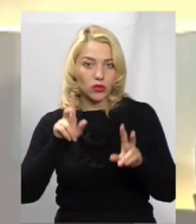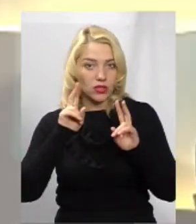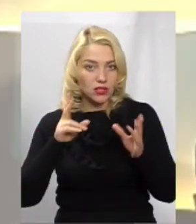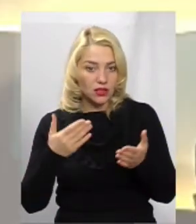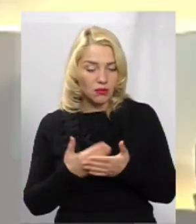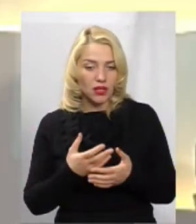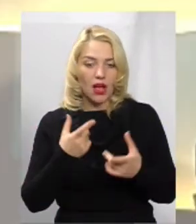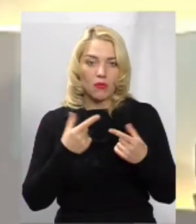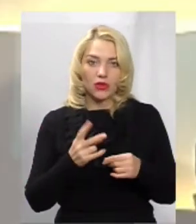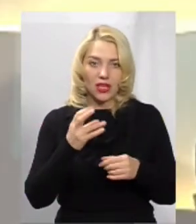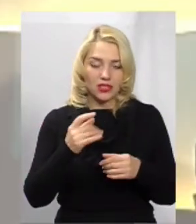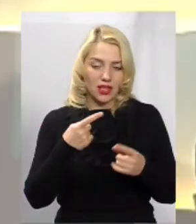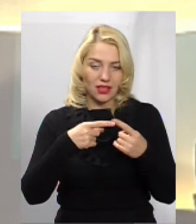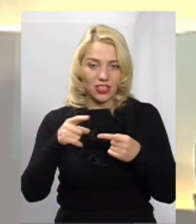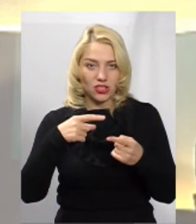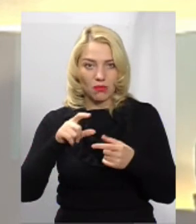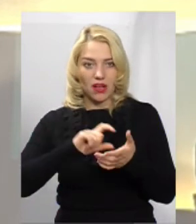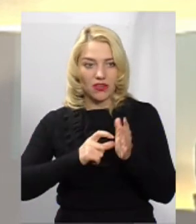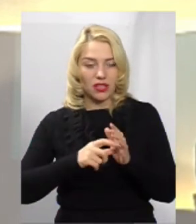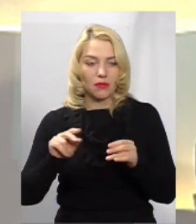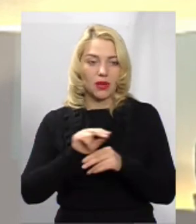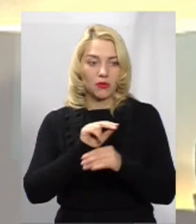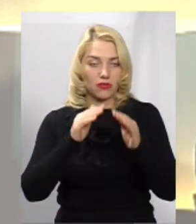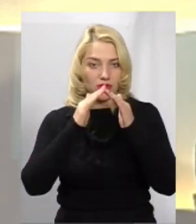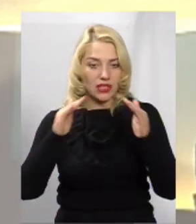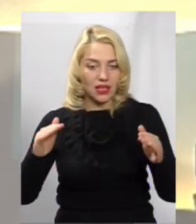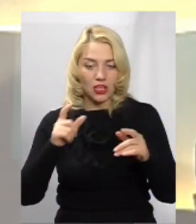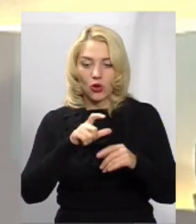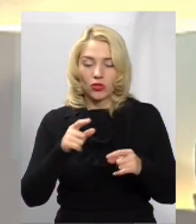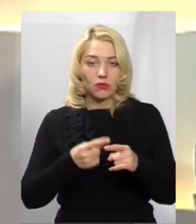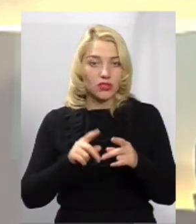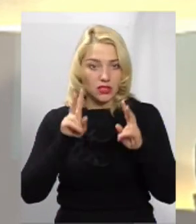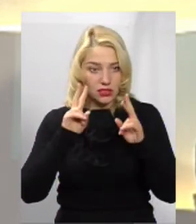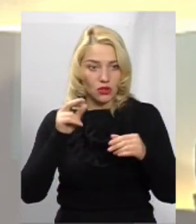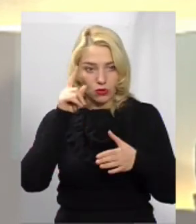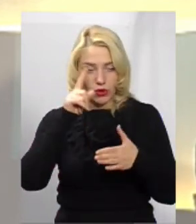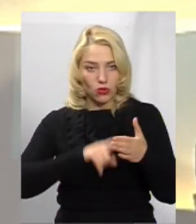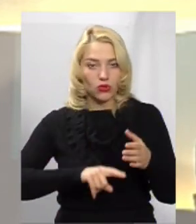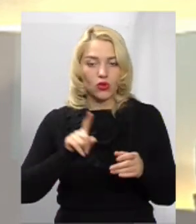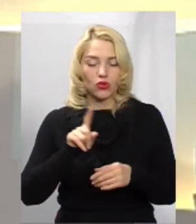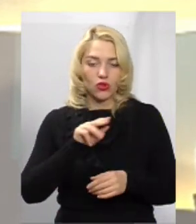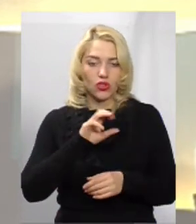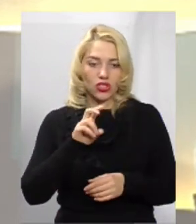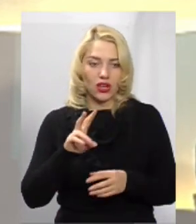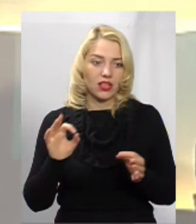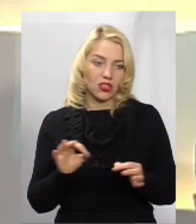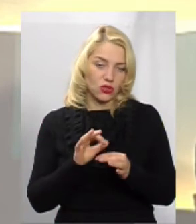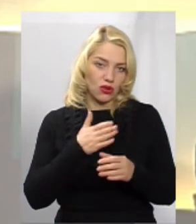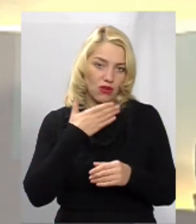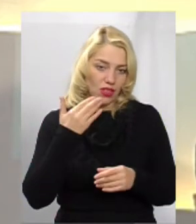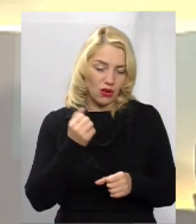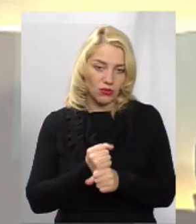Або десь над іншими квартирами ремонтувався дах. Люди про це не знають, але переконані, що ЖЕК нічого не робить. Ну, але